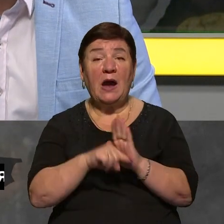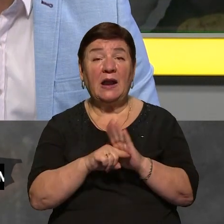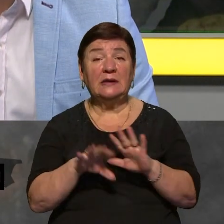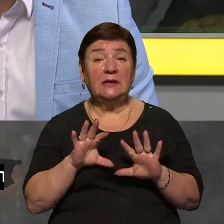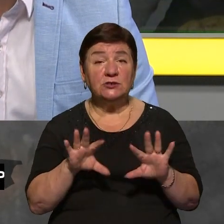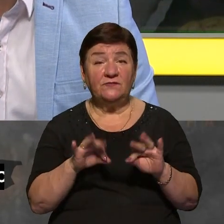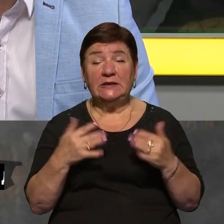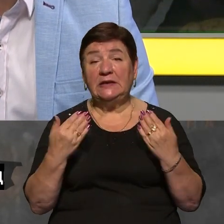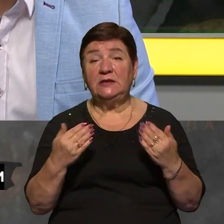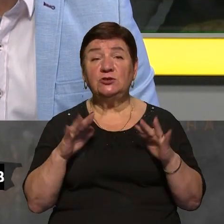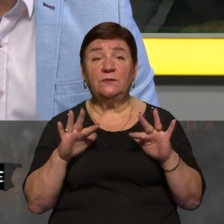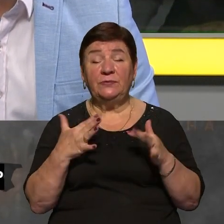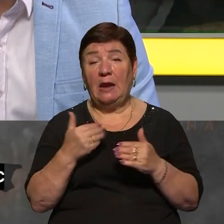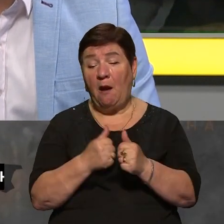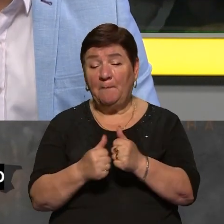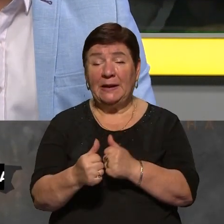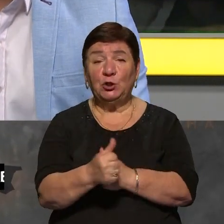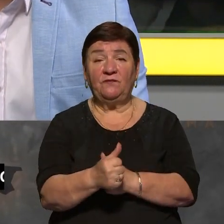нинішню ситуацію на передовій?